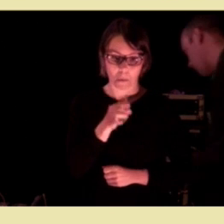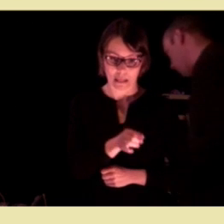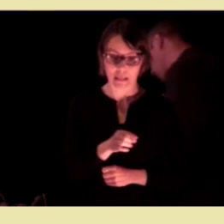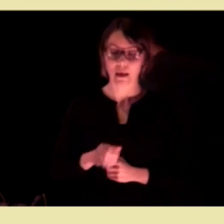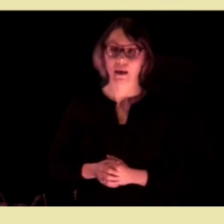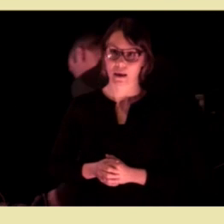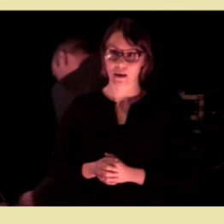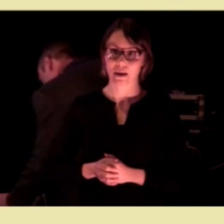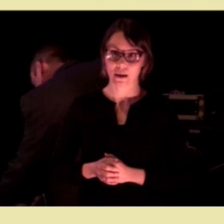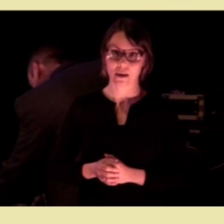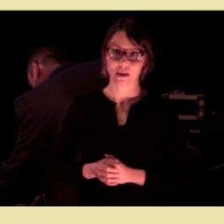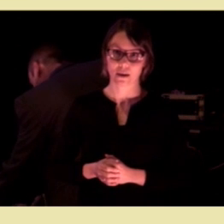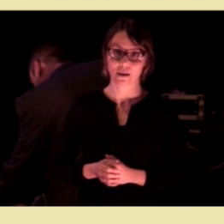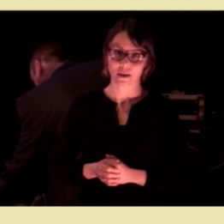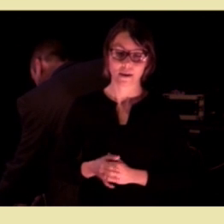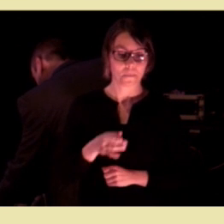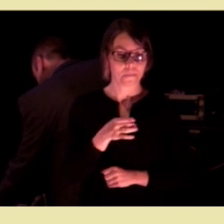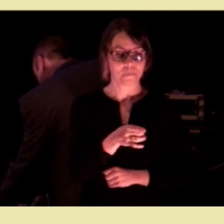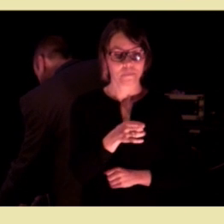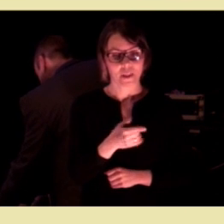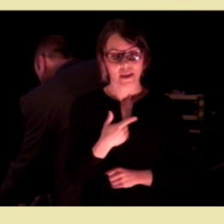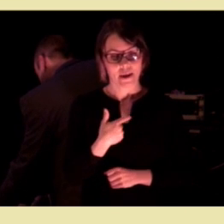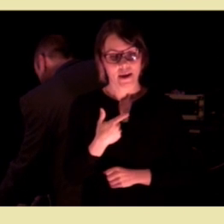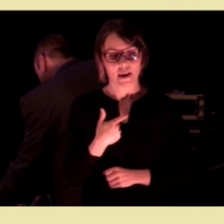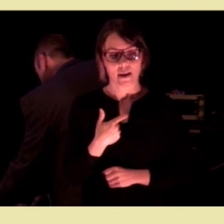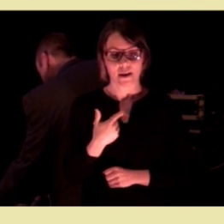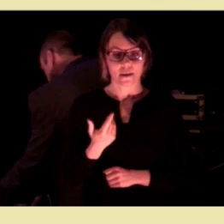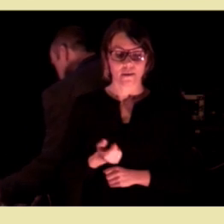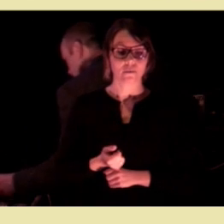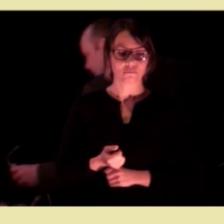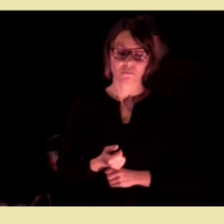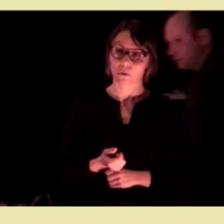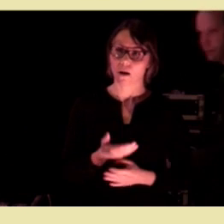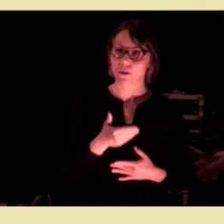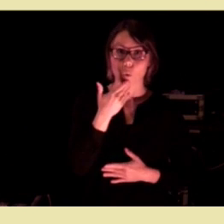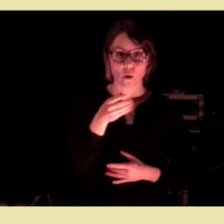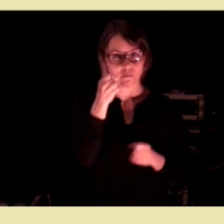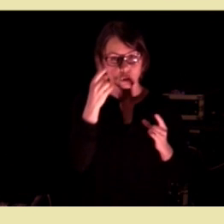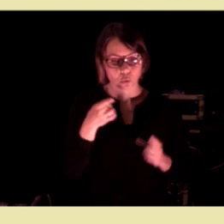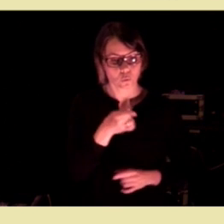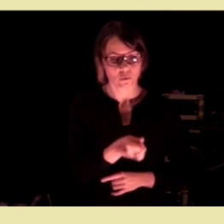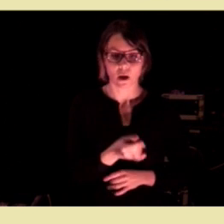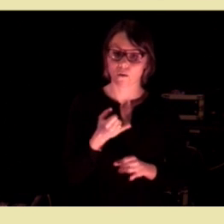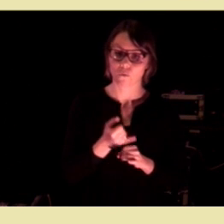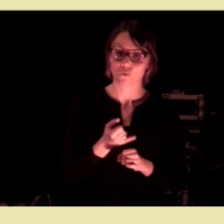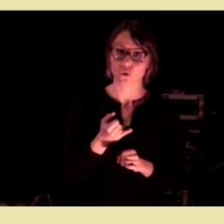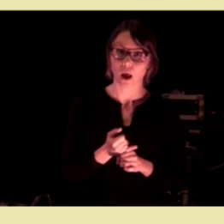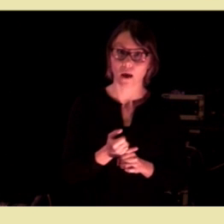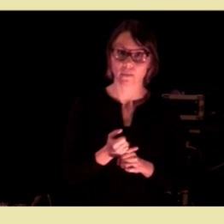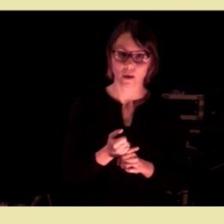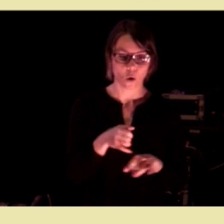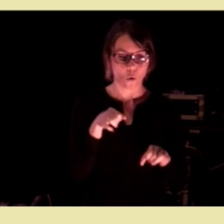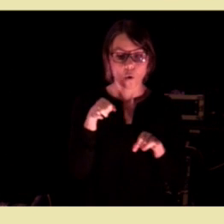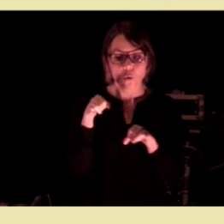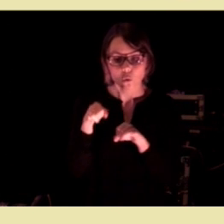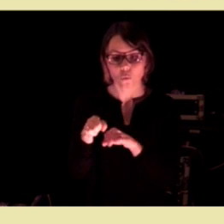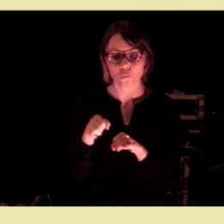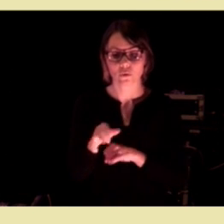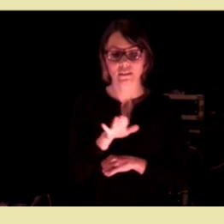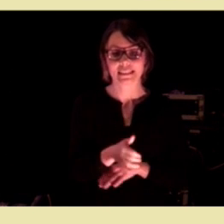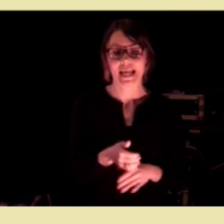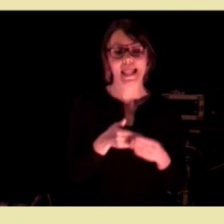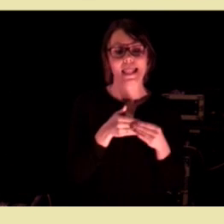hvor jeg fikk god informasjon om hvordan kommunens